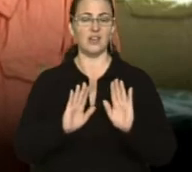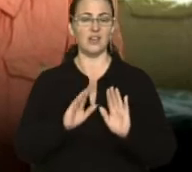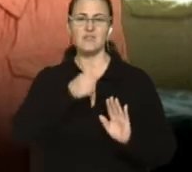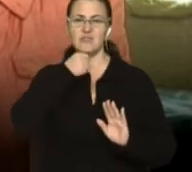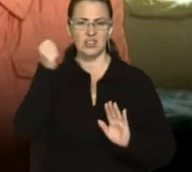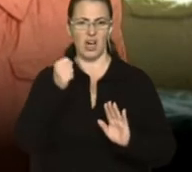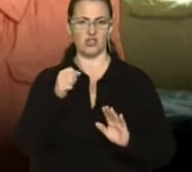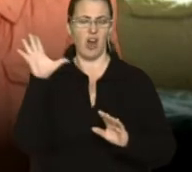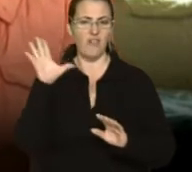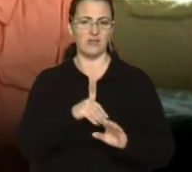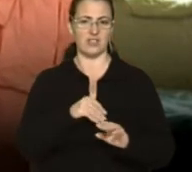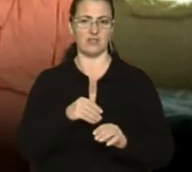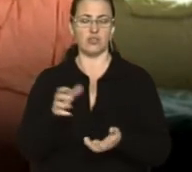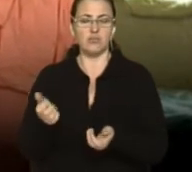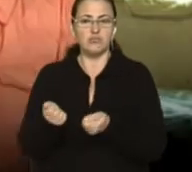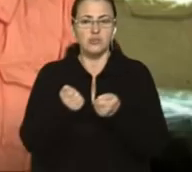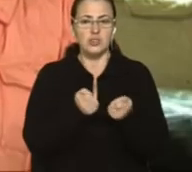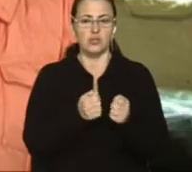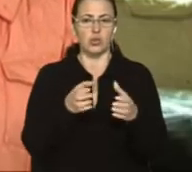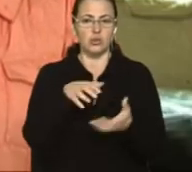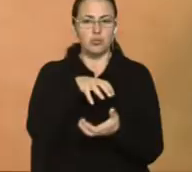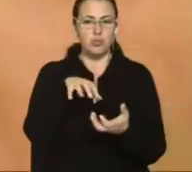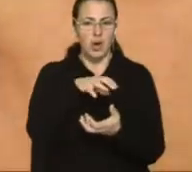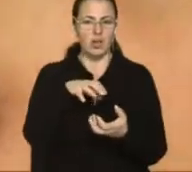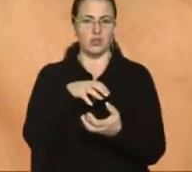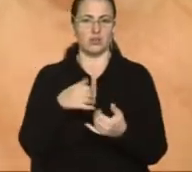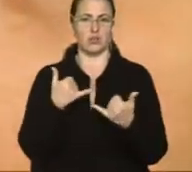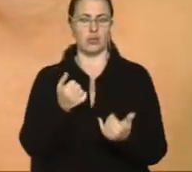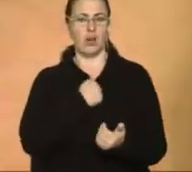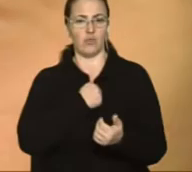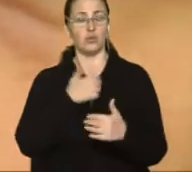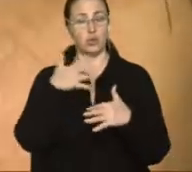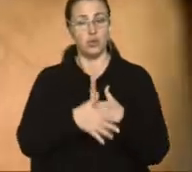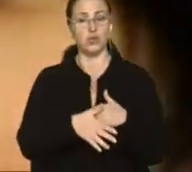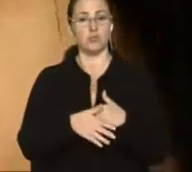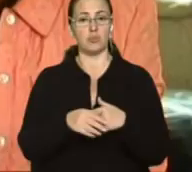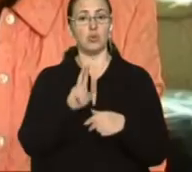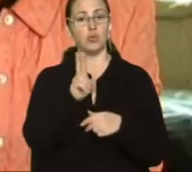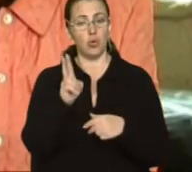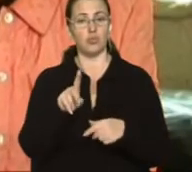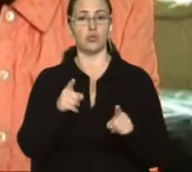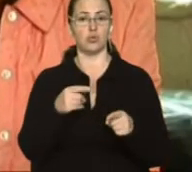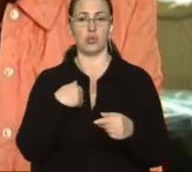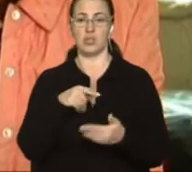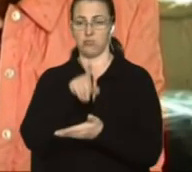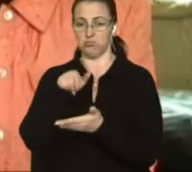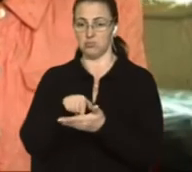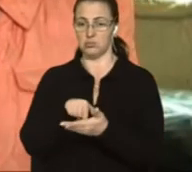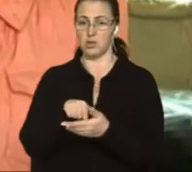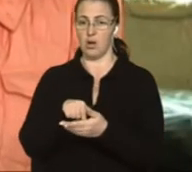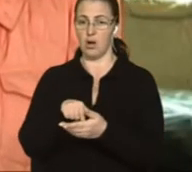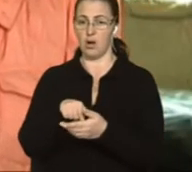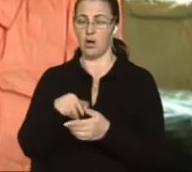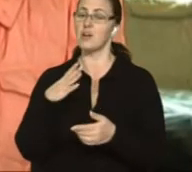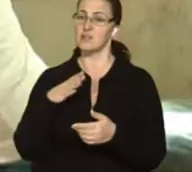несуть ту малесеньку пасочку для воїна, і вони розуміють, для кого, суті, чому. Коли задала запитання, навіщо ми це робимо, вони кажуть, щоб